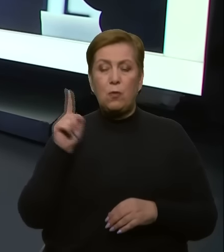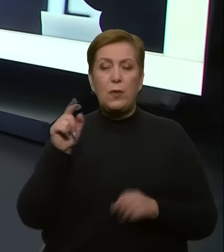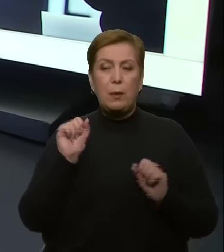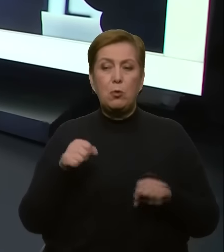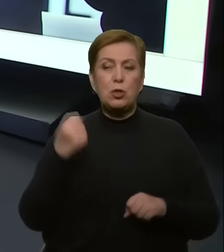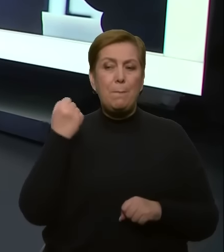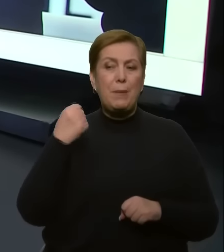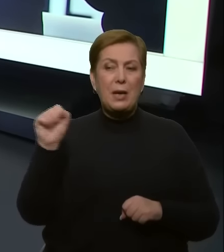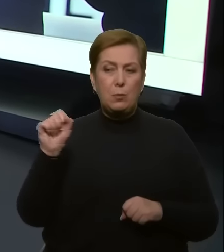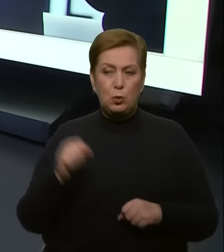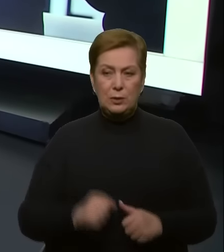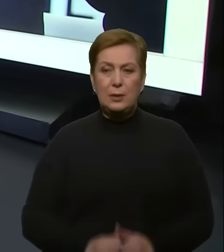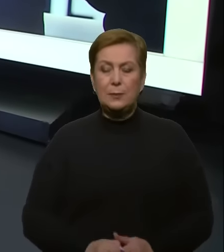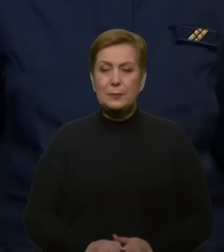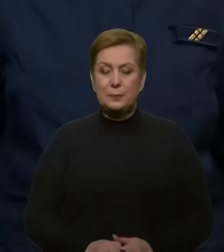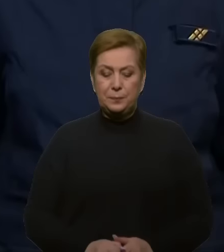перемогти.